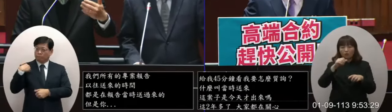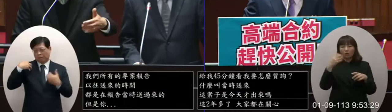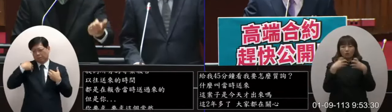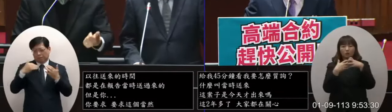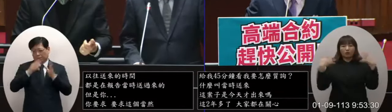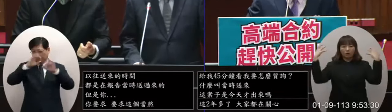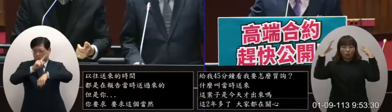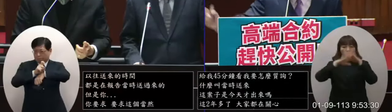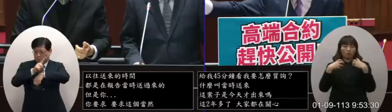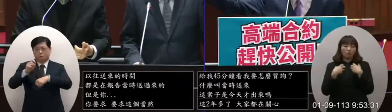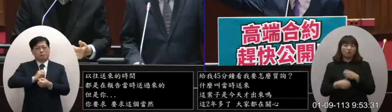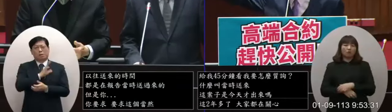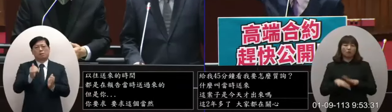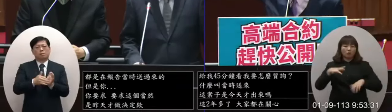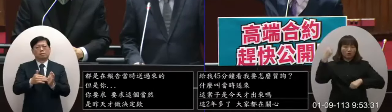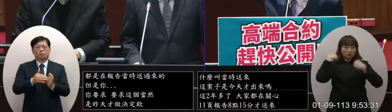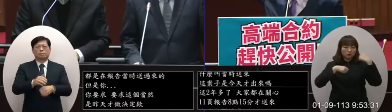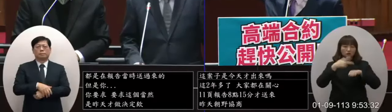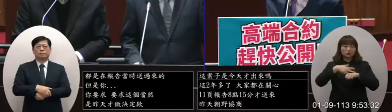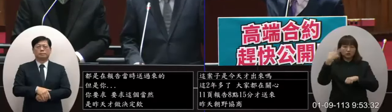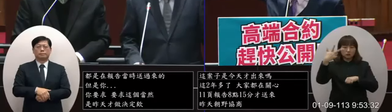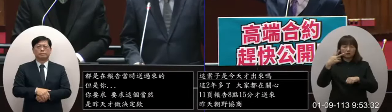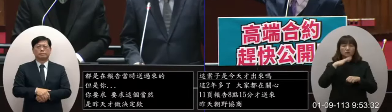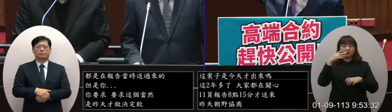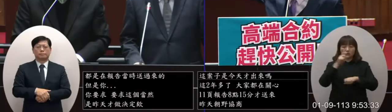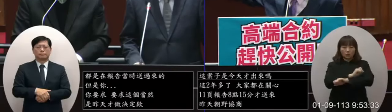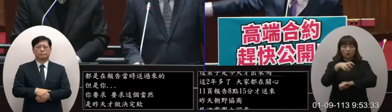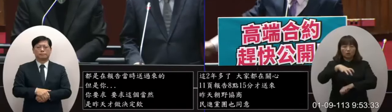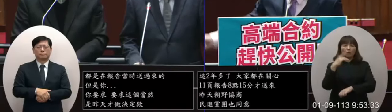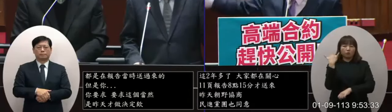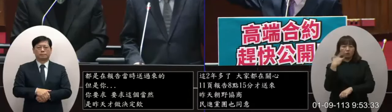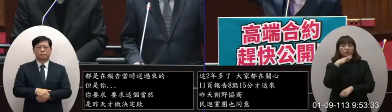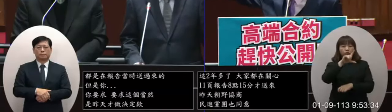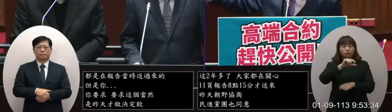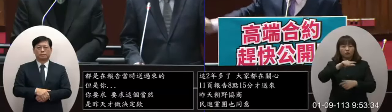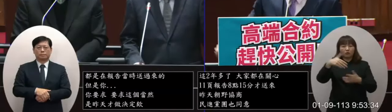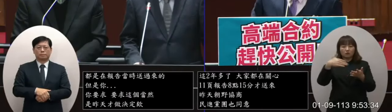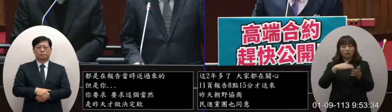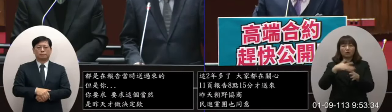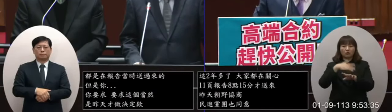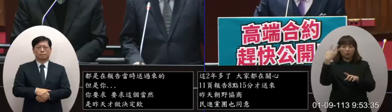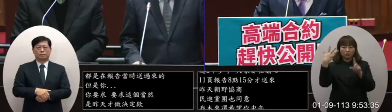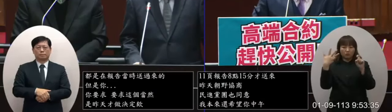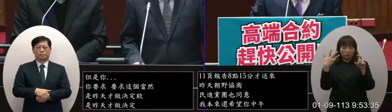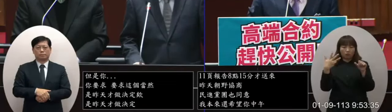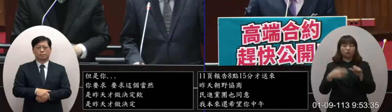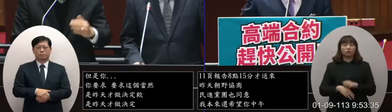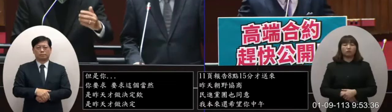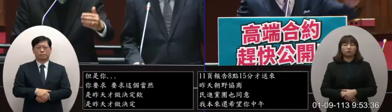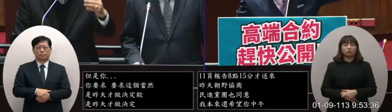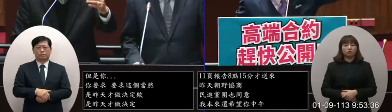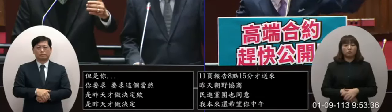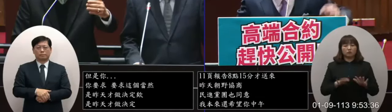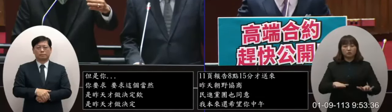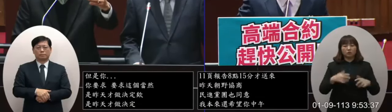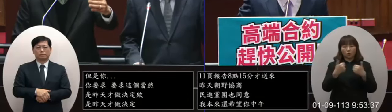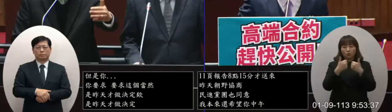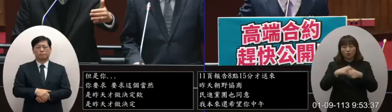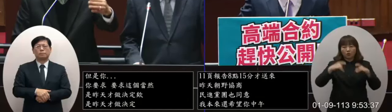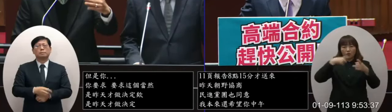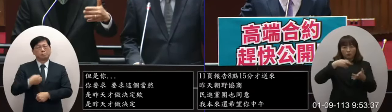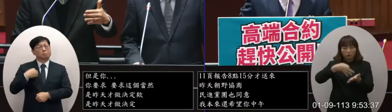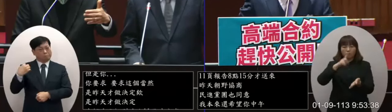過來不送過來今天早上7點就到辦公室再等你們的報告我還要等到8點15我們昨天